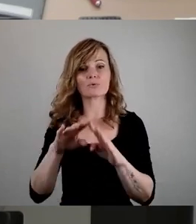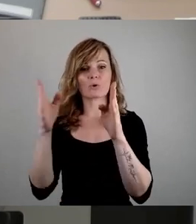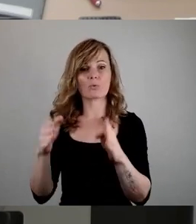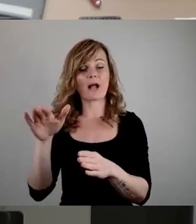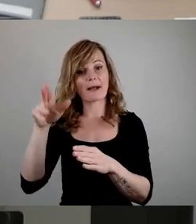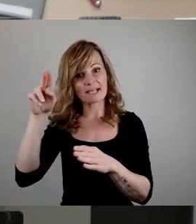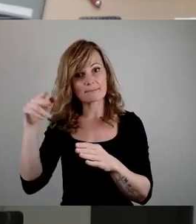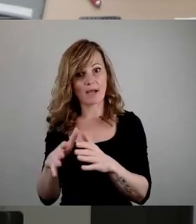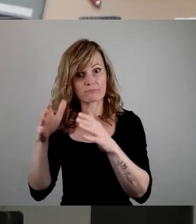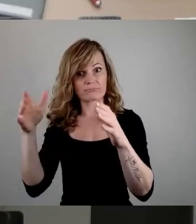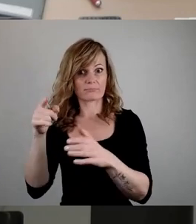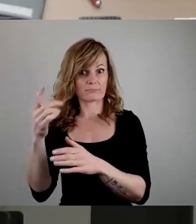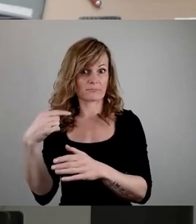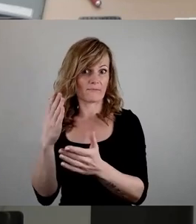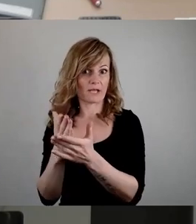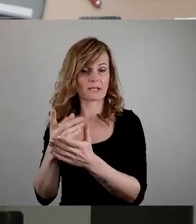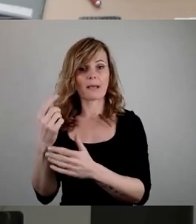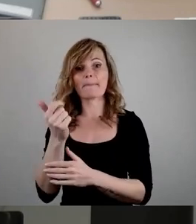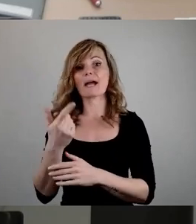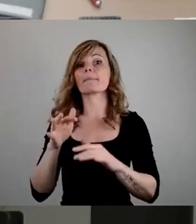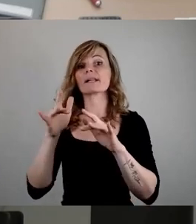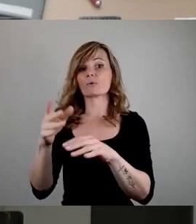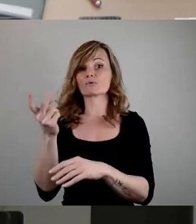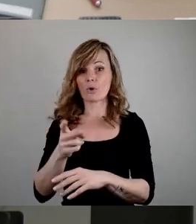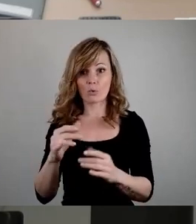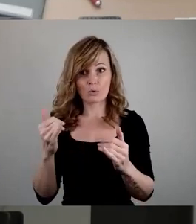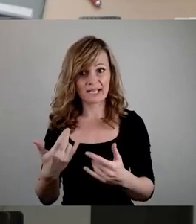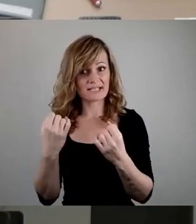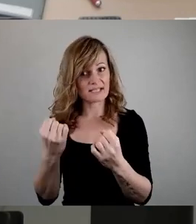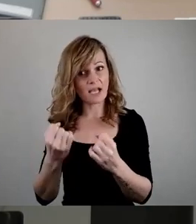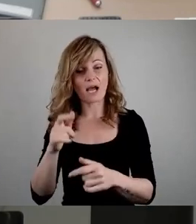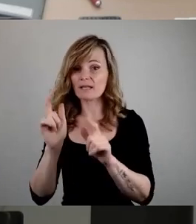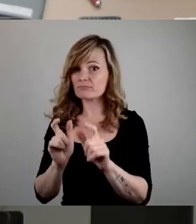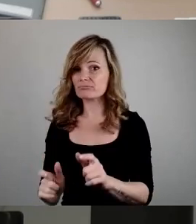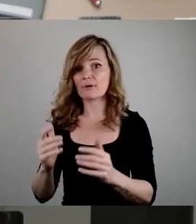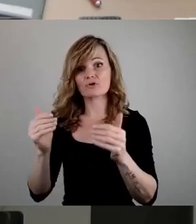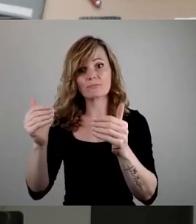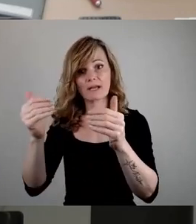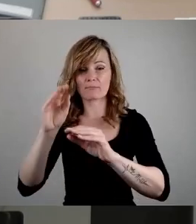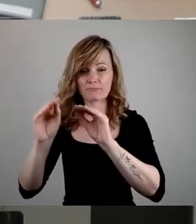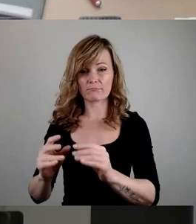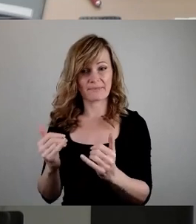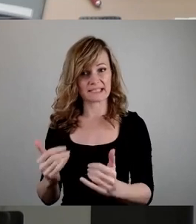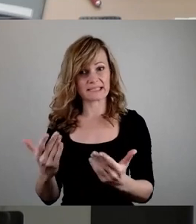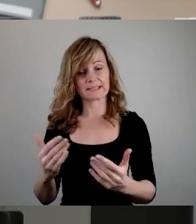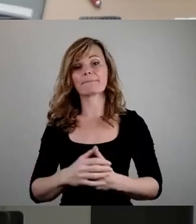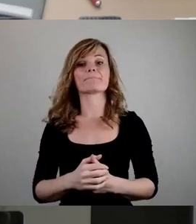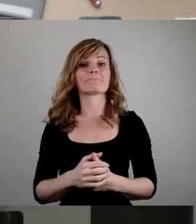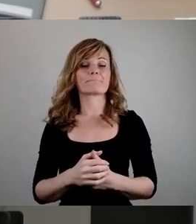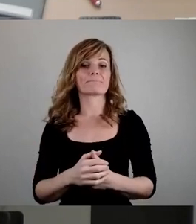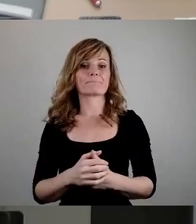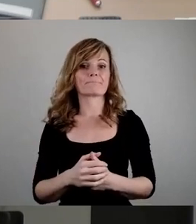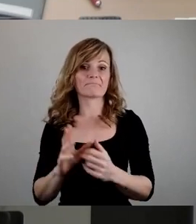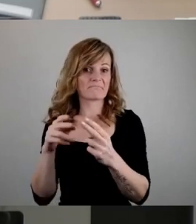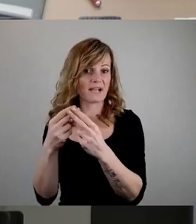gerichtet worden sind. Für mehrere Millionen Euro muss Sicherheit baulich nachgerüstet werden, auch für